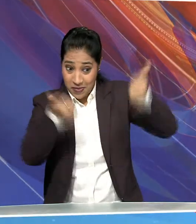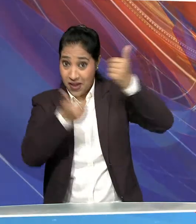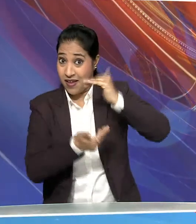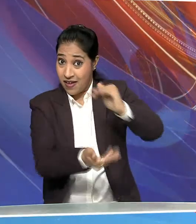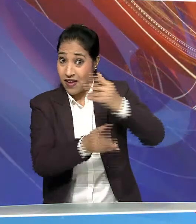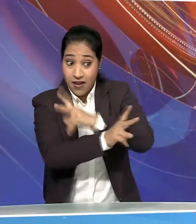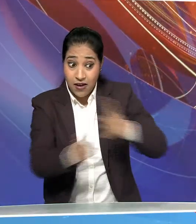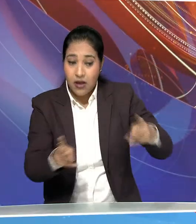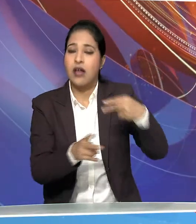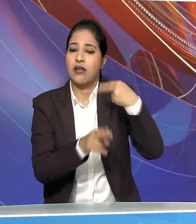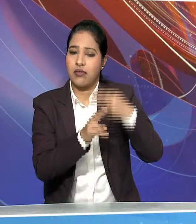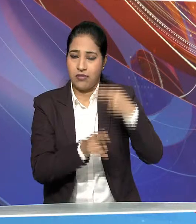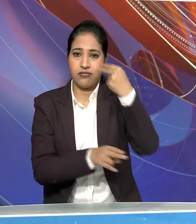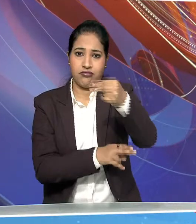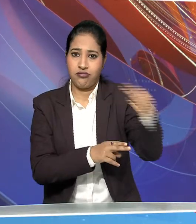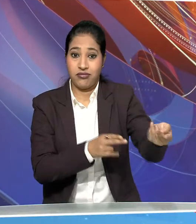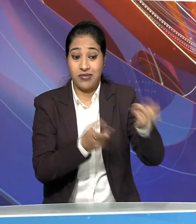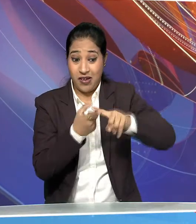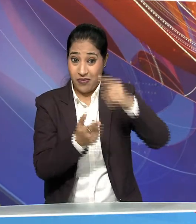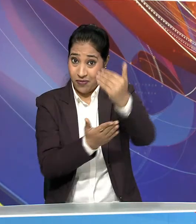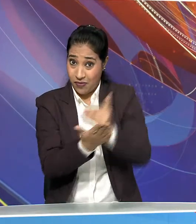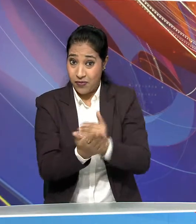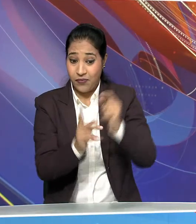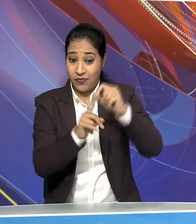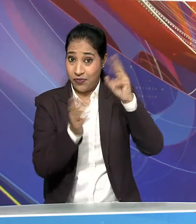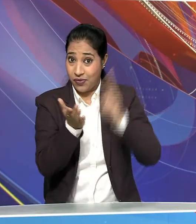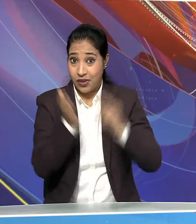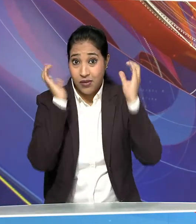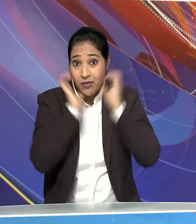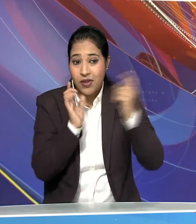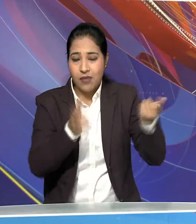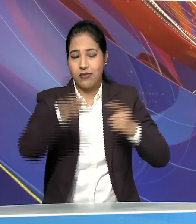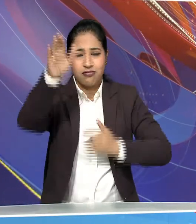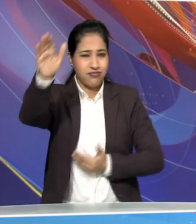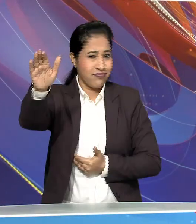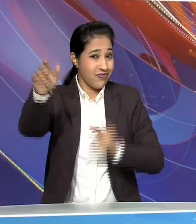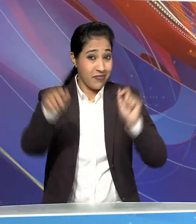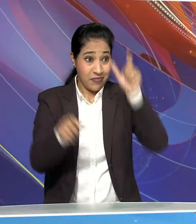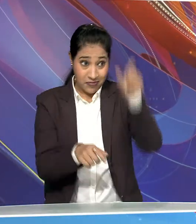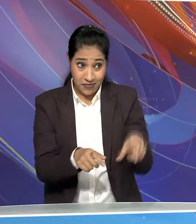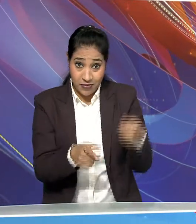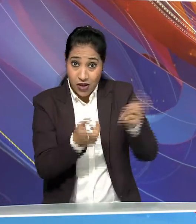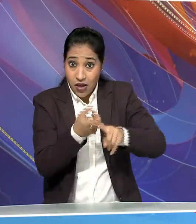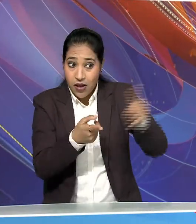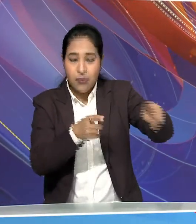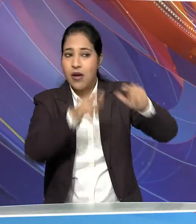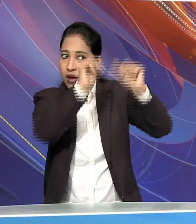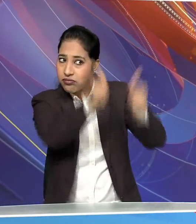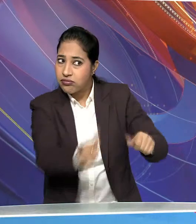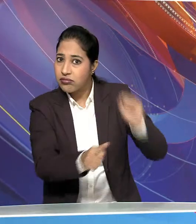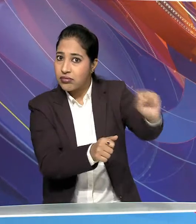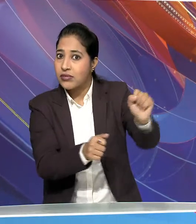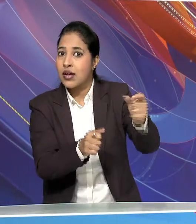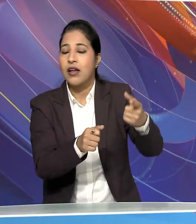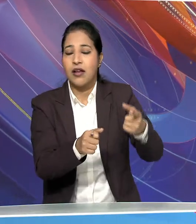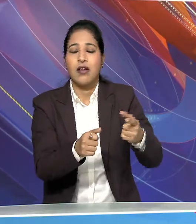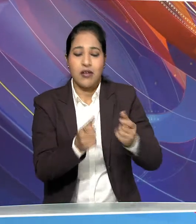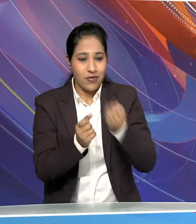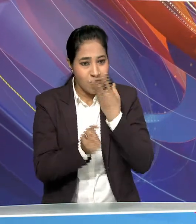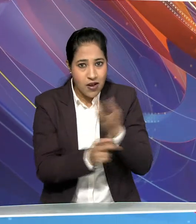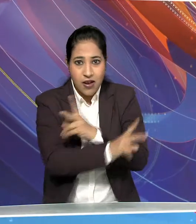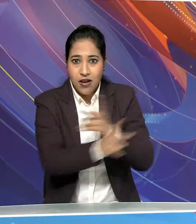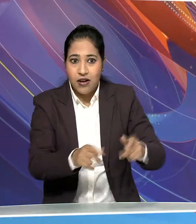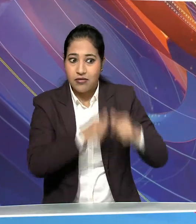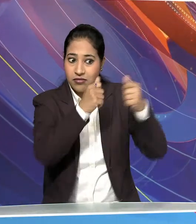पर किया गया कारिकरम के दौरान प्रुधानमंत्री नेताजी सुभाश्वंद्र बोस द्वीप पर बनने वाले नेताजी को समर्पित